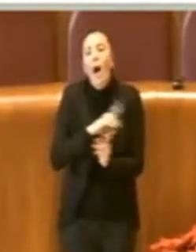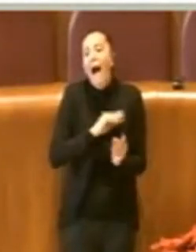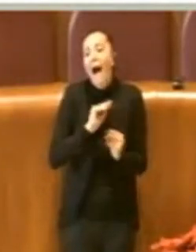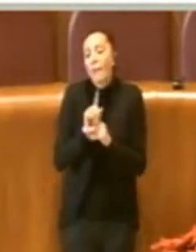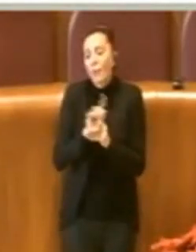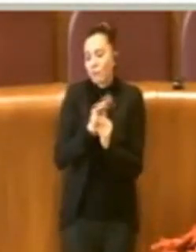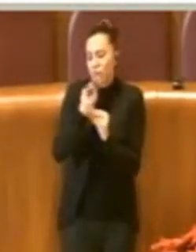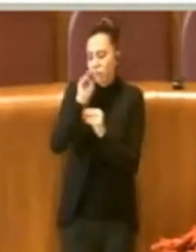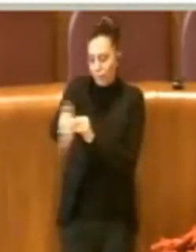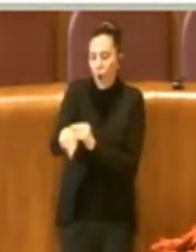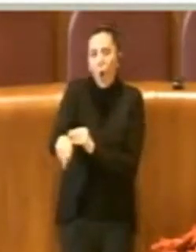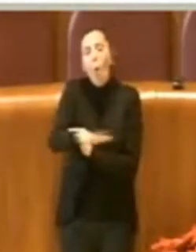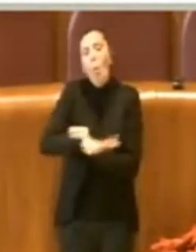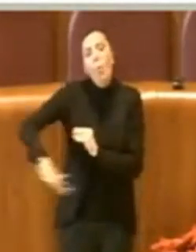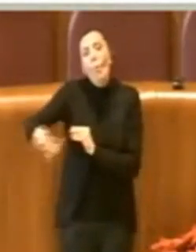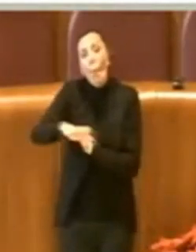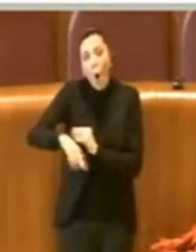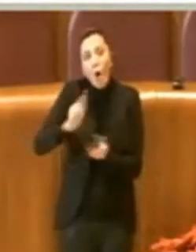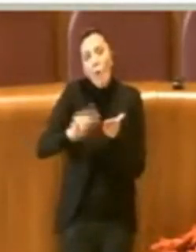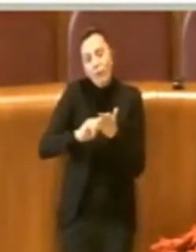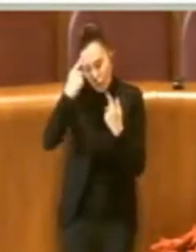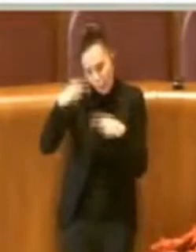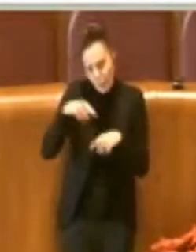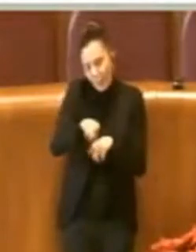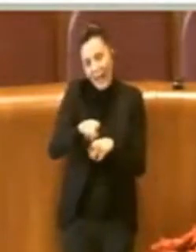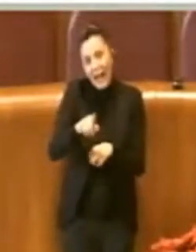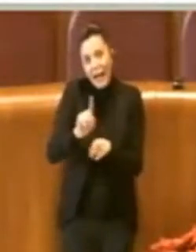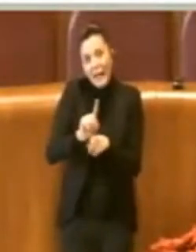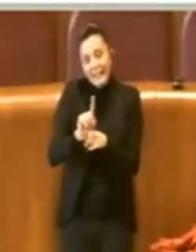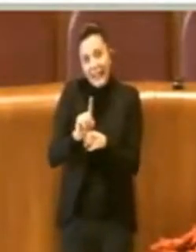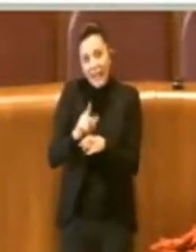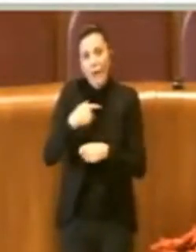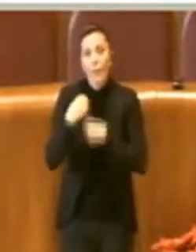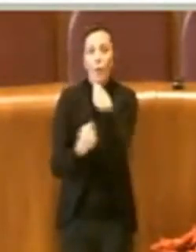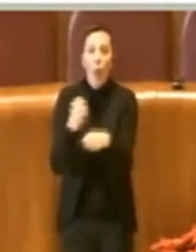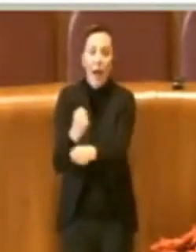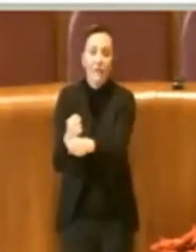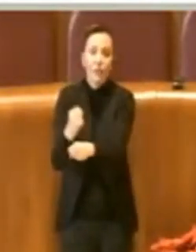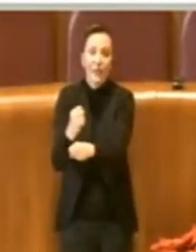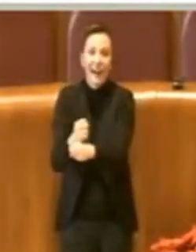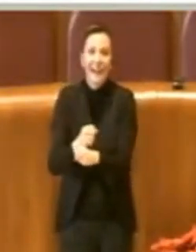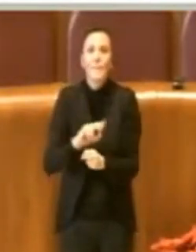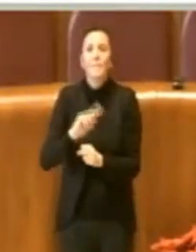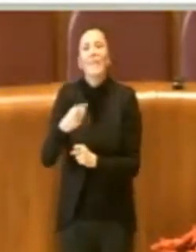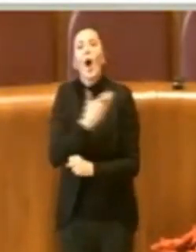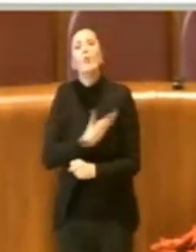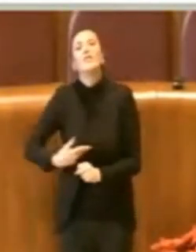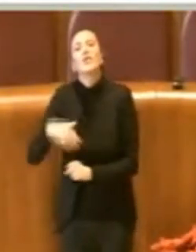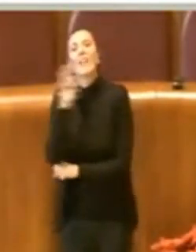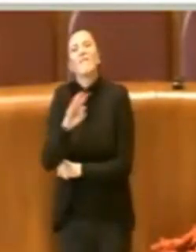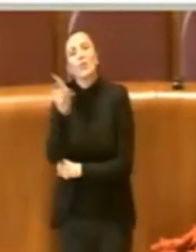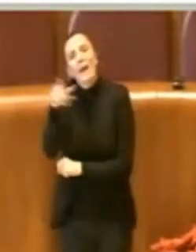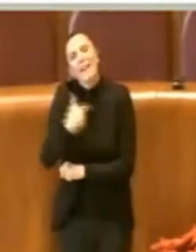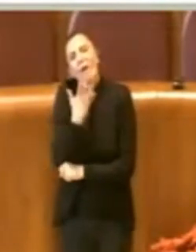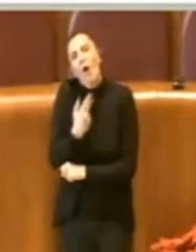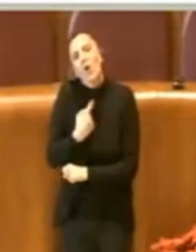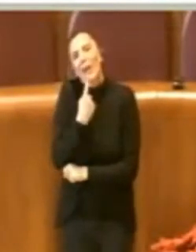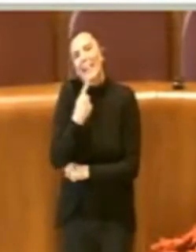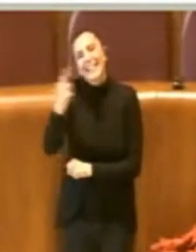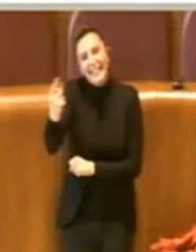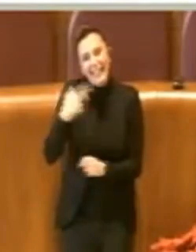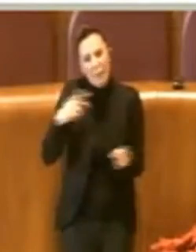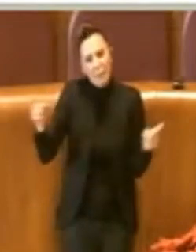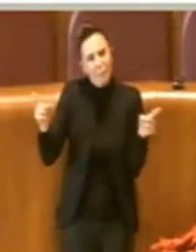e poi saranno gli uffici ad agire di conseguenza in seconda battuta al consigliere Figliomeni anche in questo caso